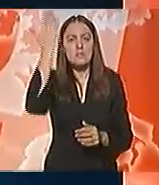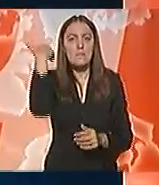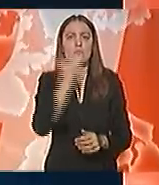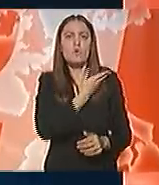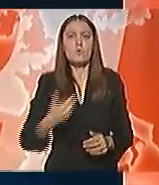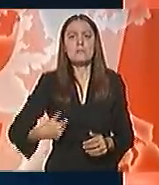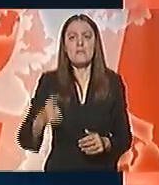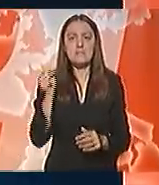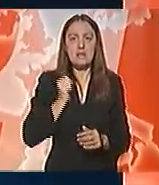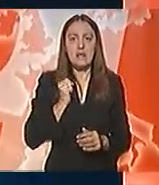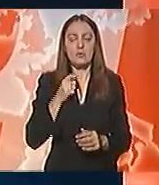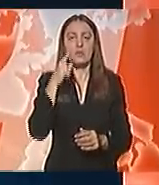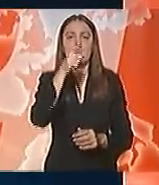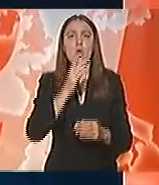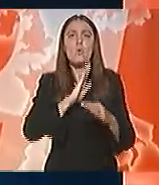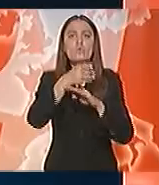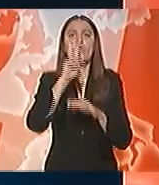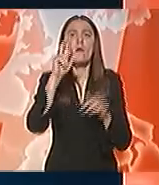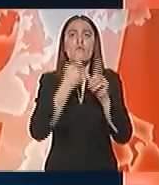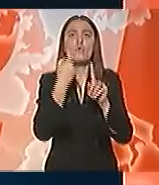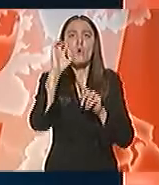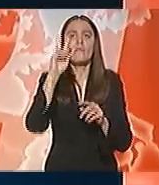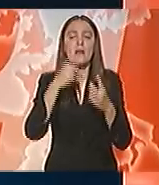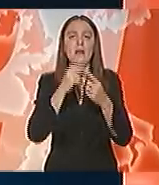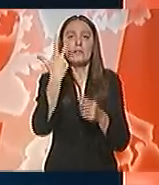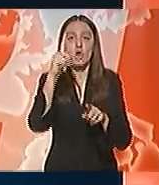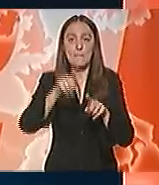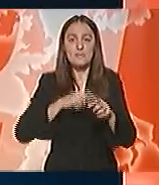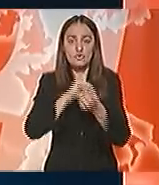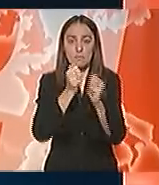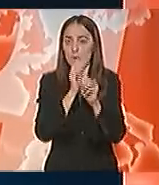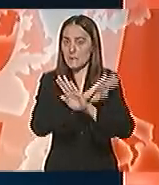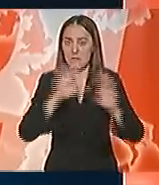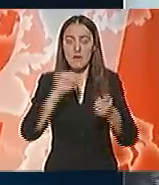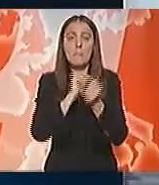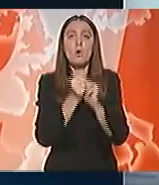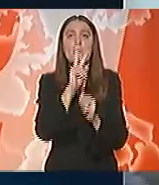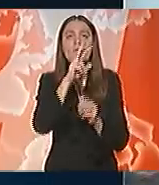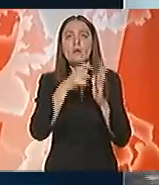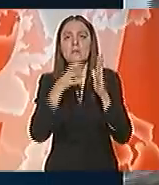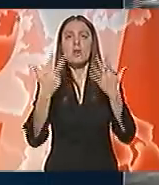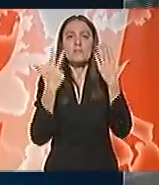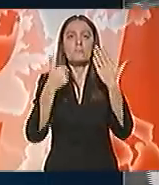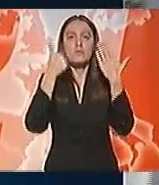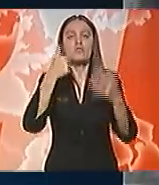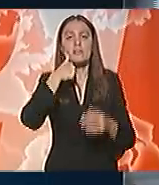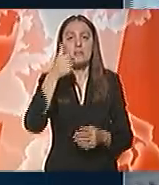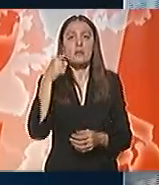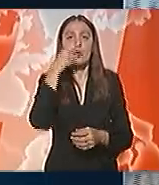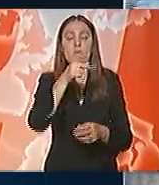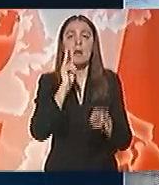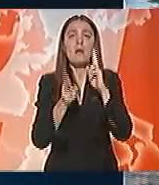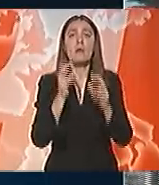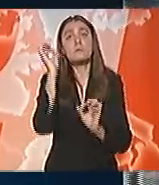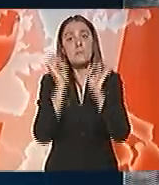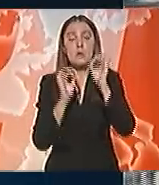Jugoslovenske narodne armije ušle su u Vukovar, čime su okončane tromesečne borbe. Borbe za Vukovar trajale su 86 dana, u njima je, kako